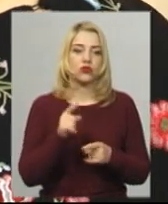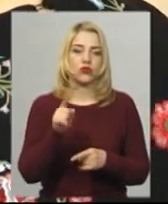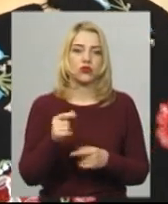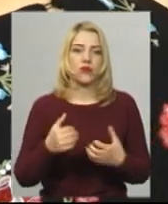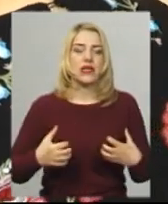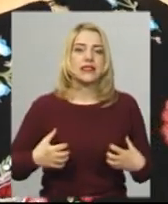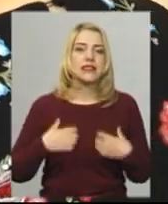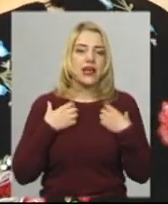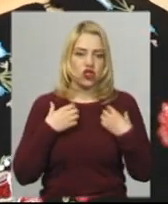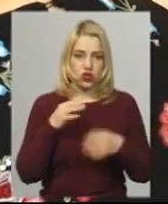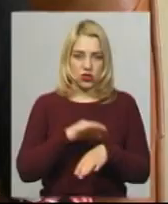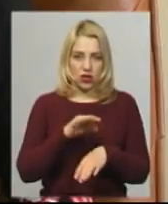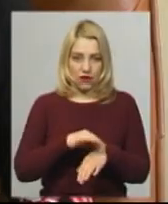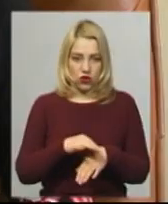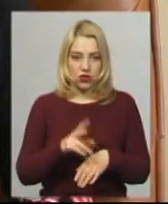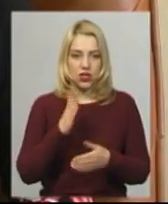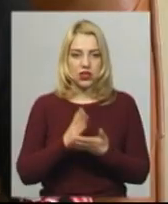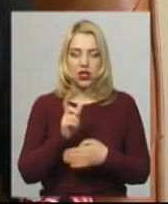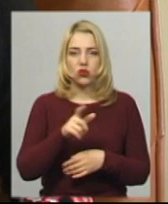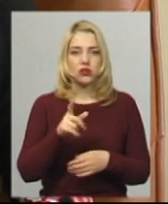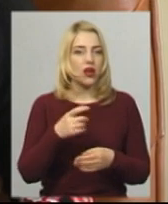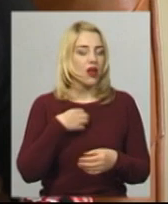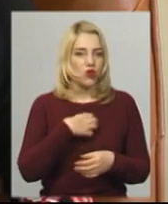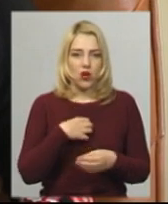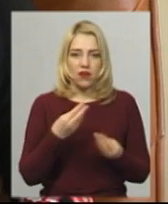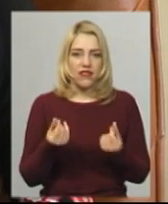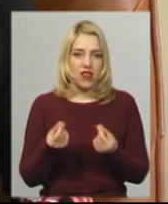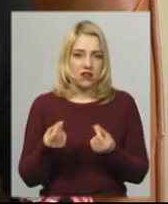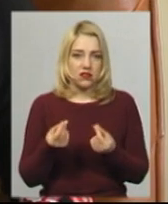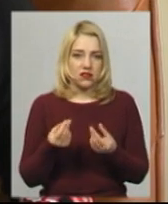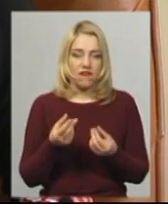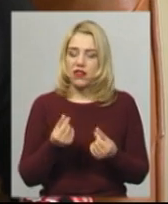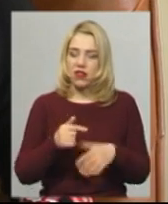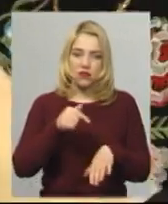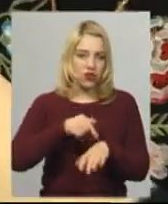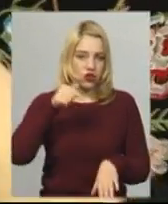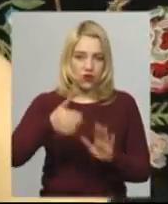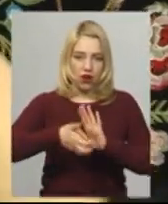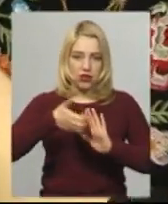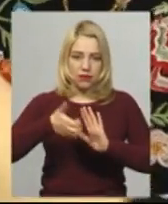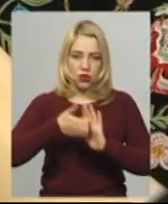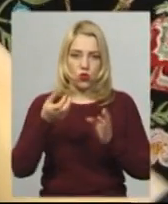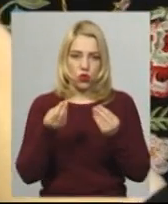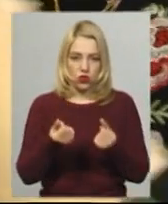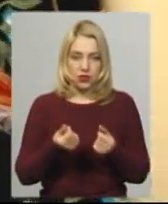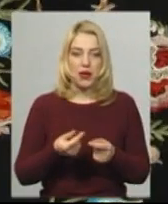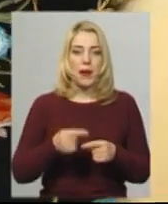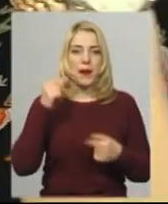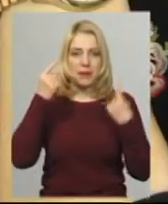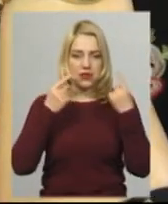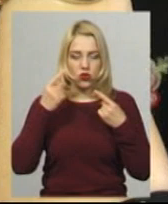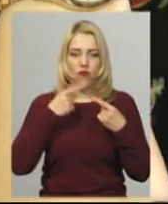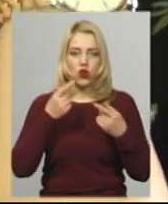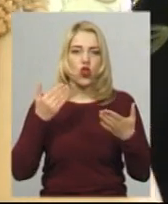страшно захворіти. Самим актуальним є питання фінансів. Люди фінансово відчувають брак коштів. Психологиня каже, нові